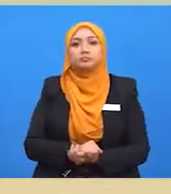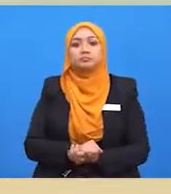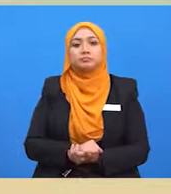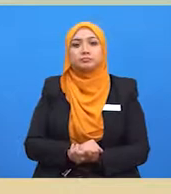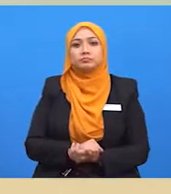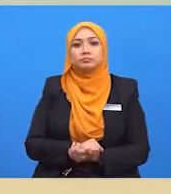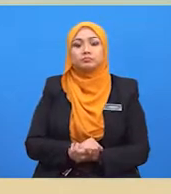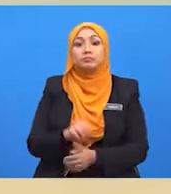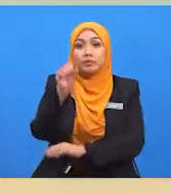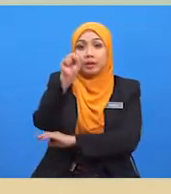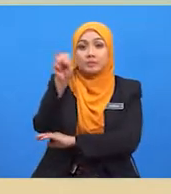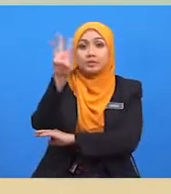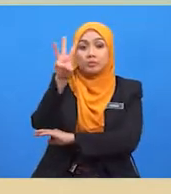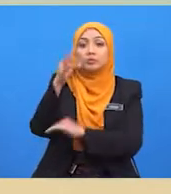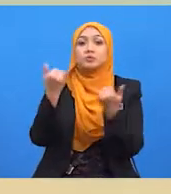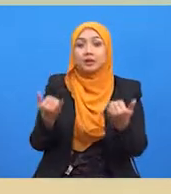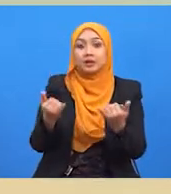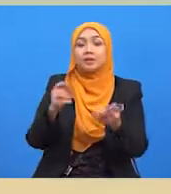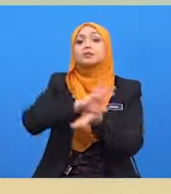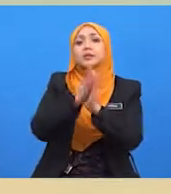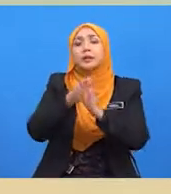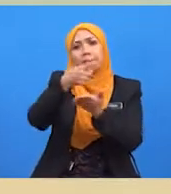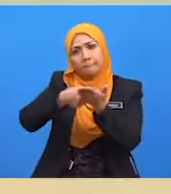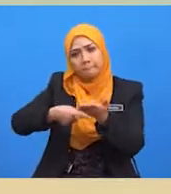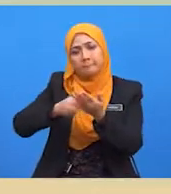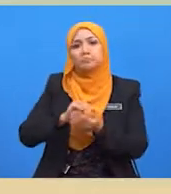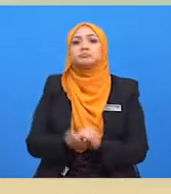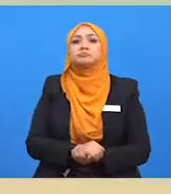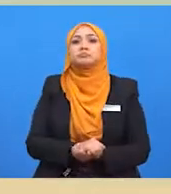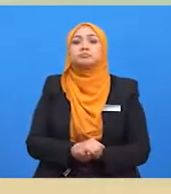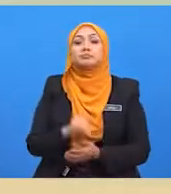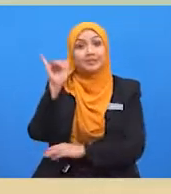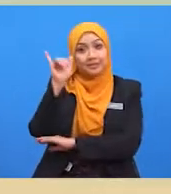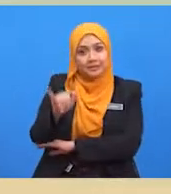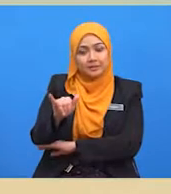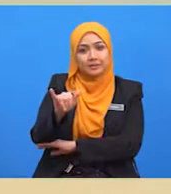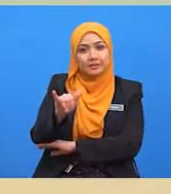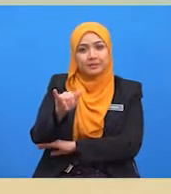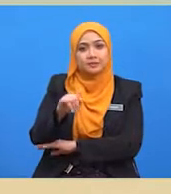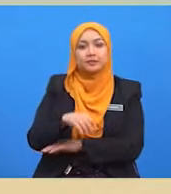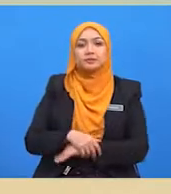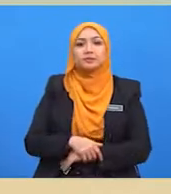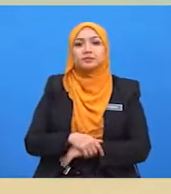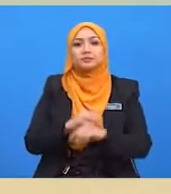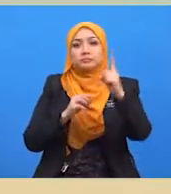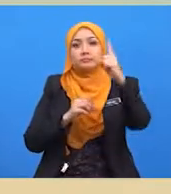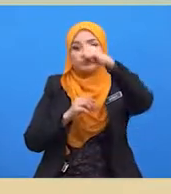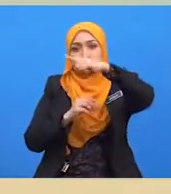Ya, kelup penawaran SW mendata berbentuk anjal sempurna.